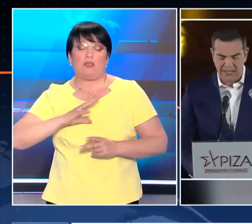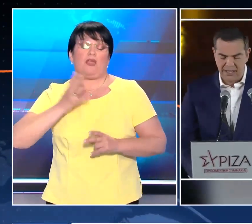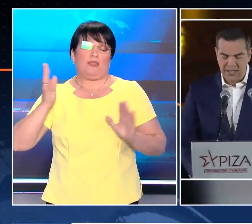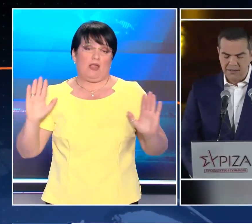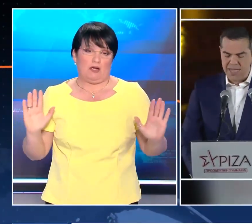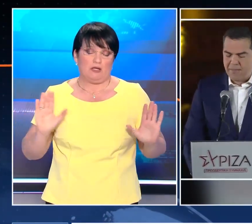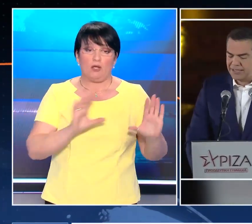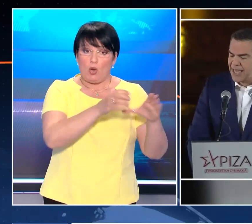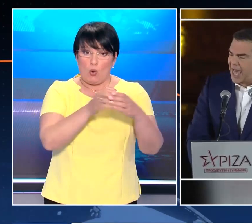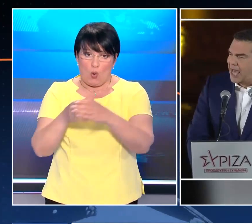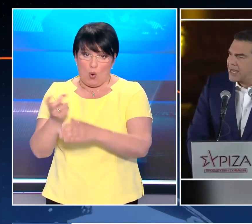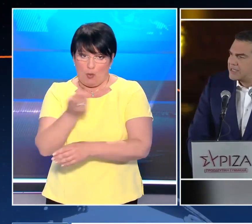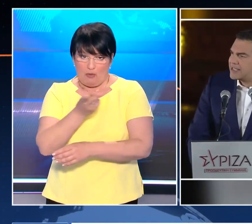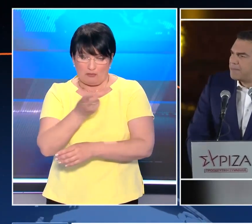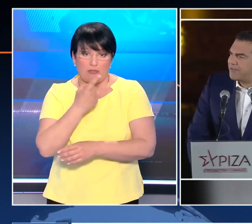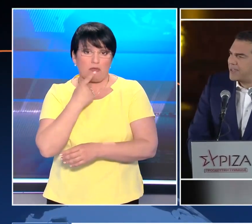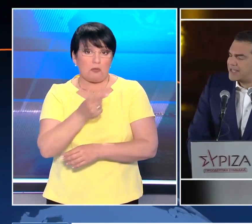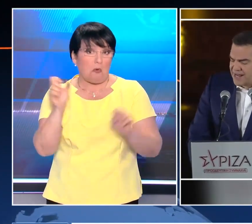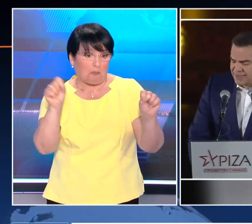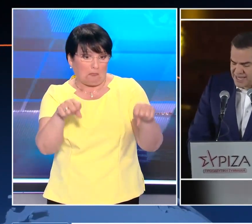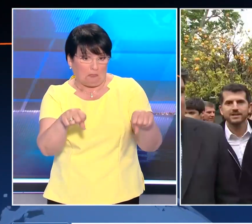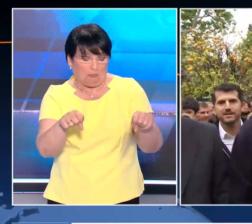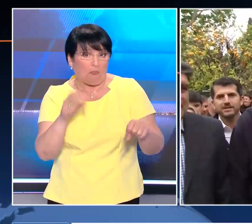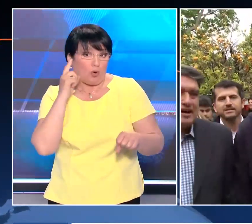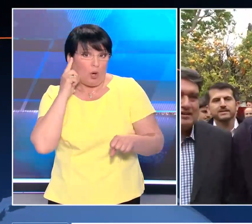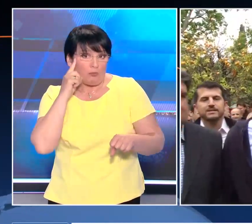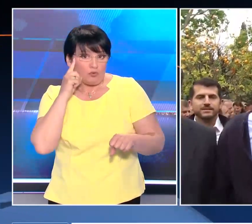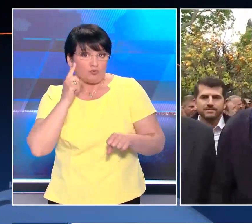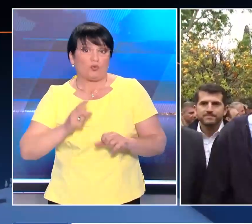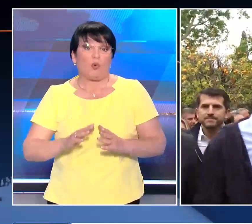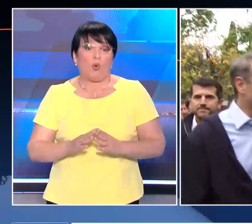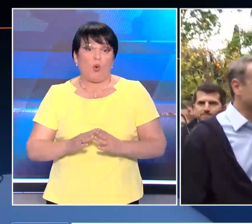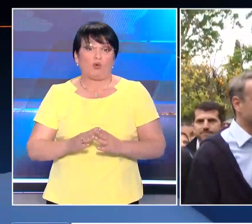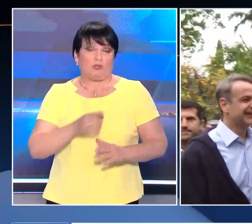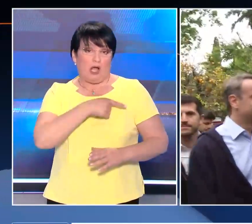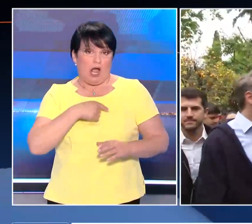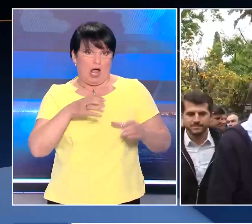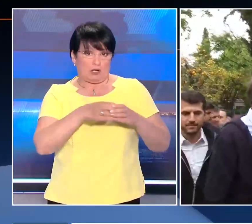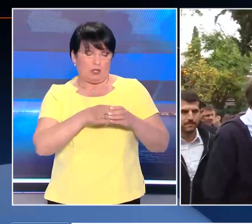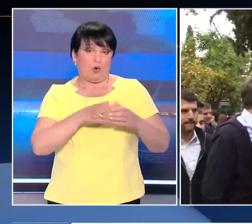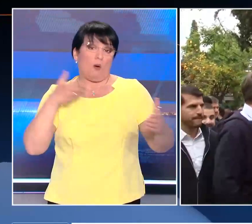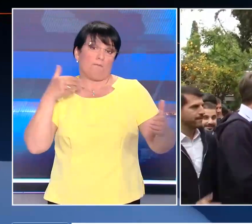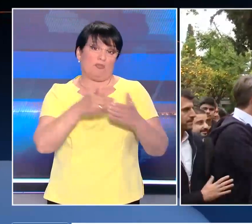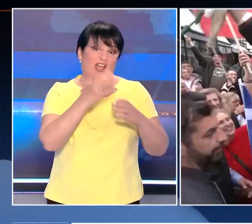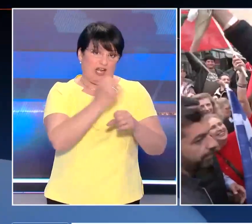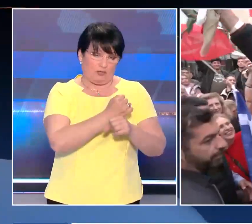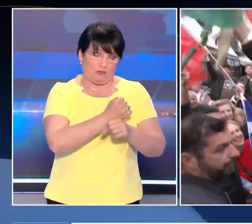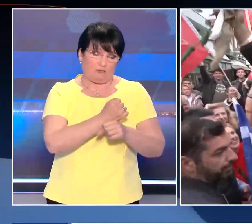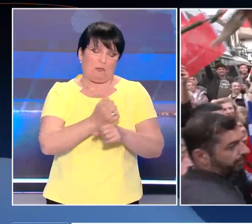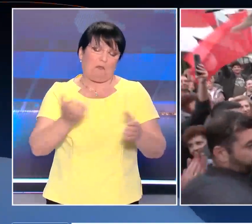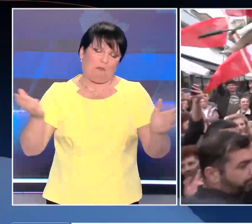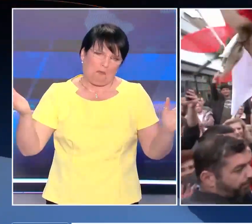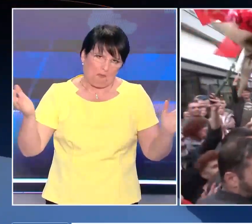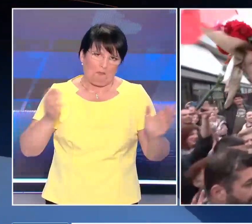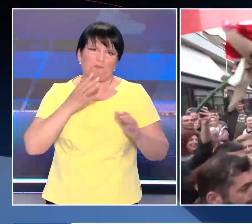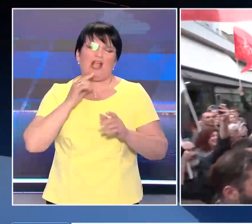αυτά τα κόμματα θεωρούν και συμφωνούν ότι πρέπει να πάνε με τον αρχηγό τους έως το τέλος, ας υπογράψω ένα